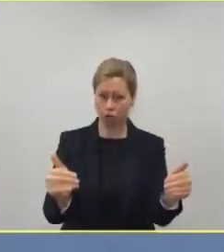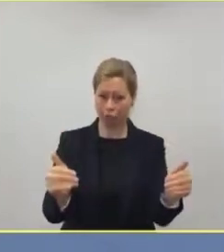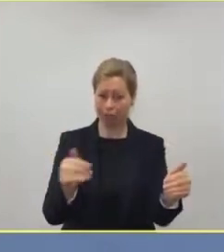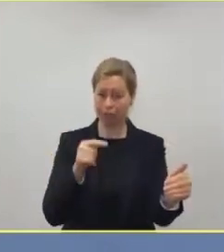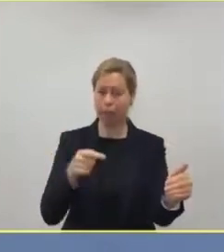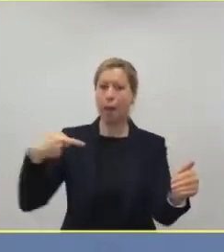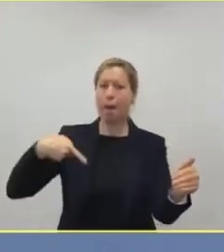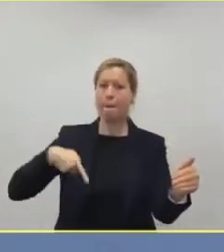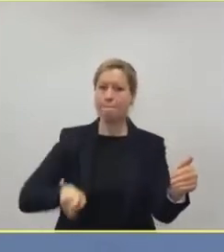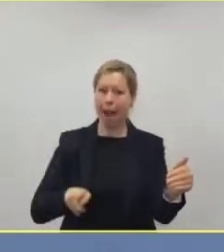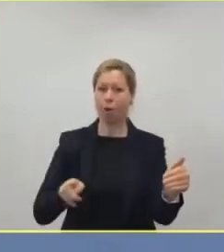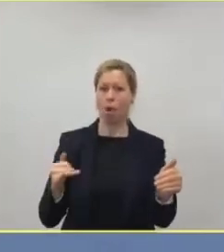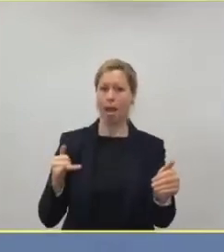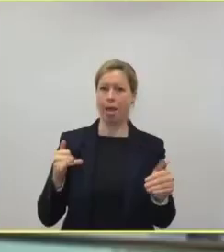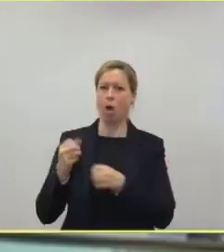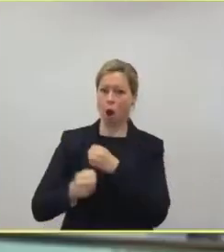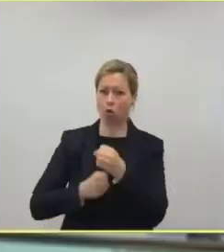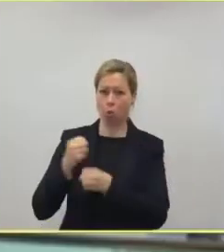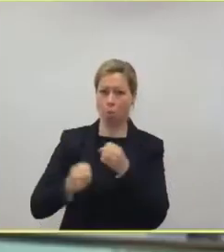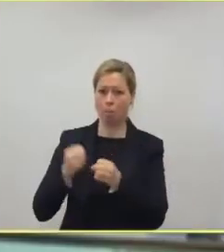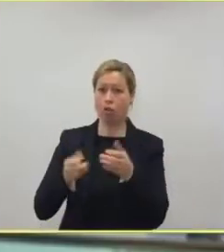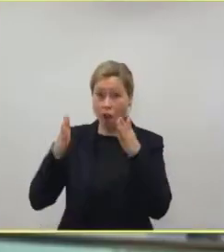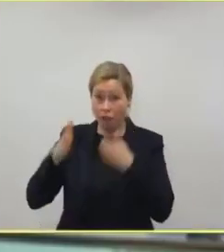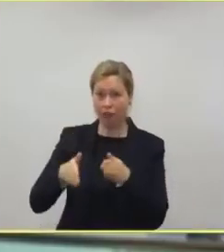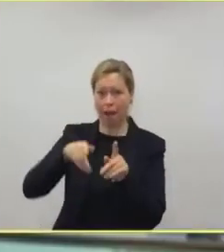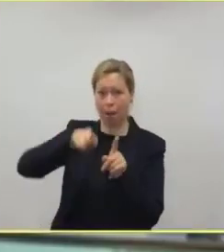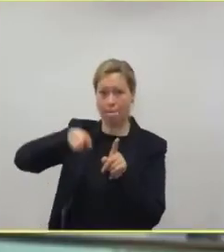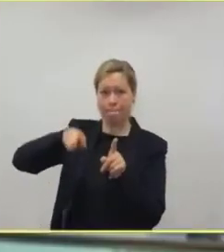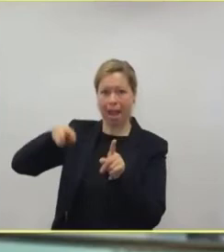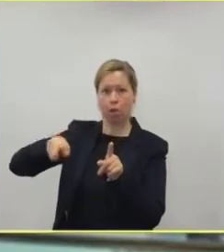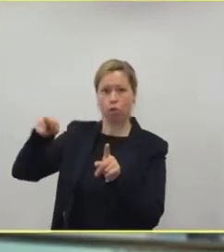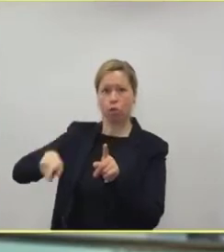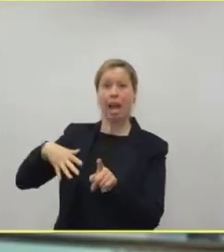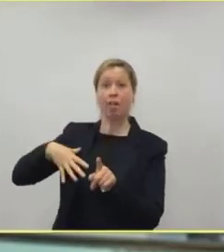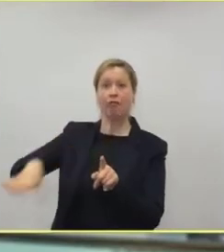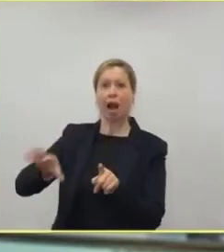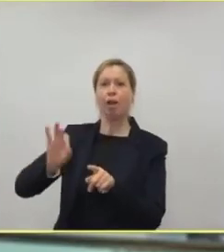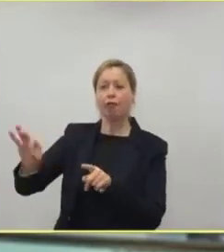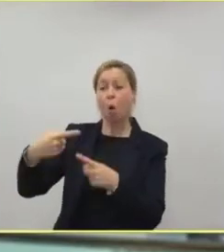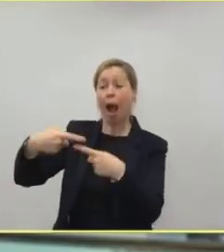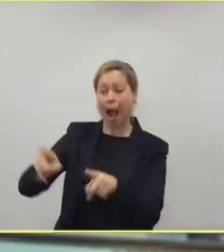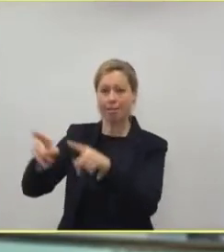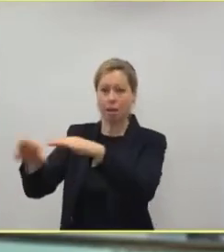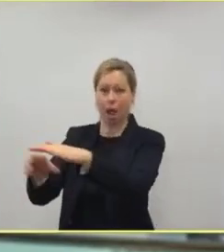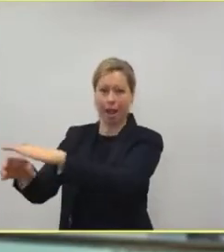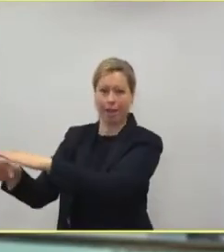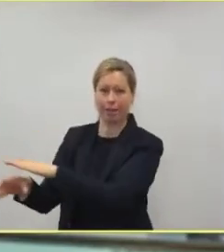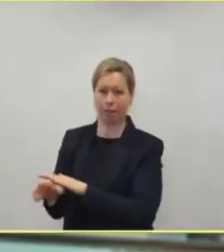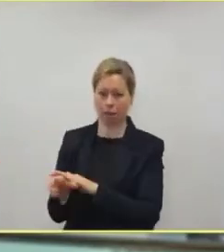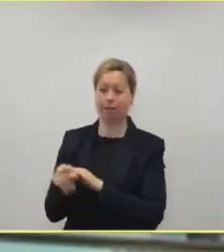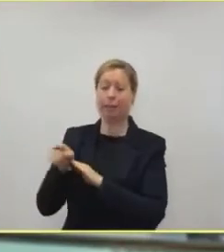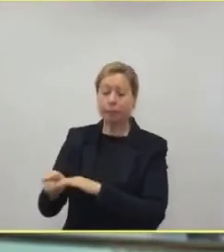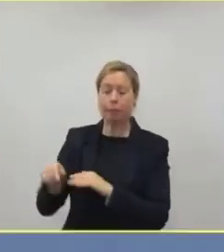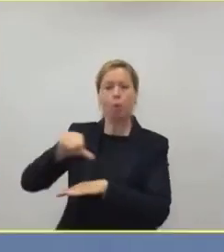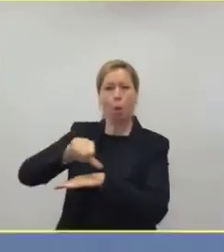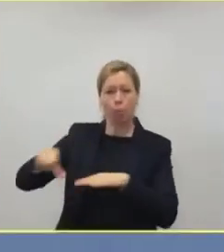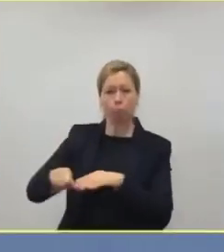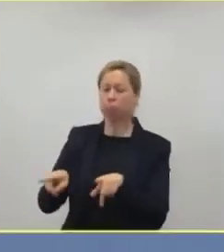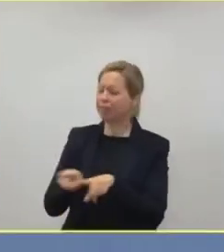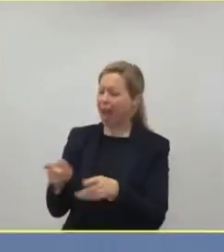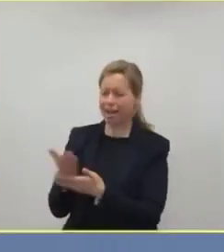Fachpflegepersonal frei. Die Anästhesie-Pflegekräfte, die dort in den OP sind, haben die gleiche Ausbildung wie die